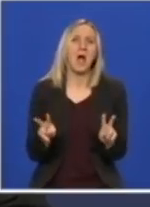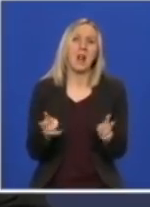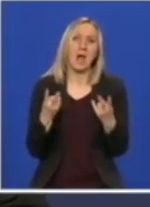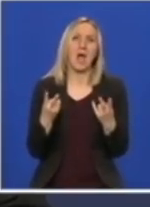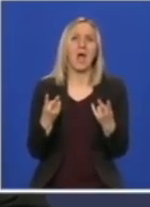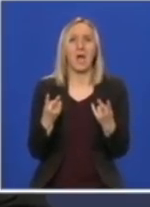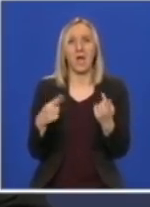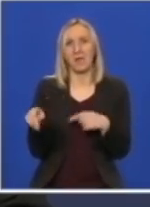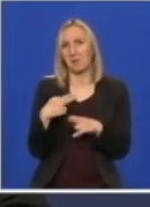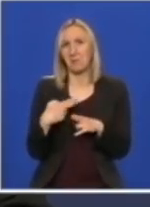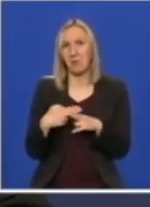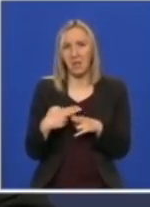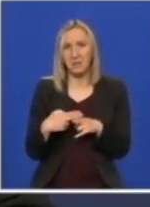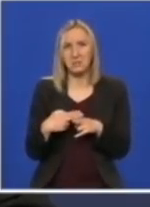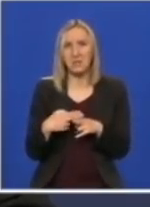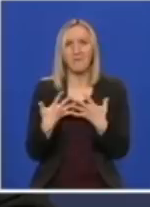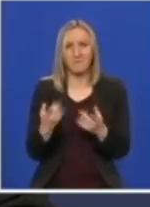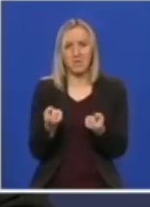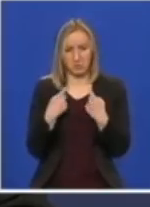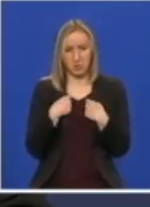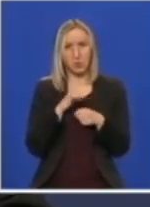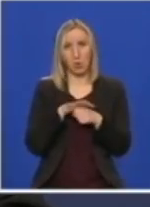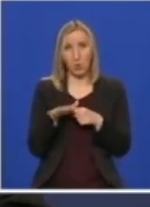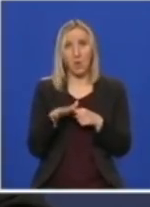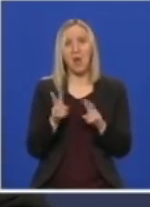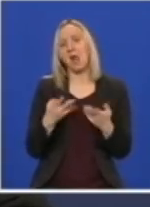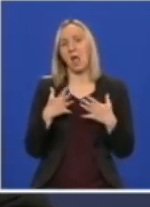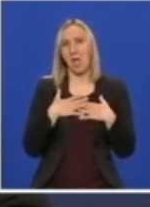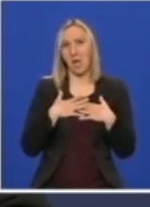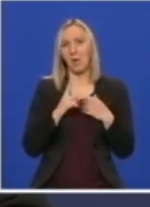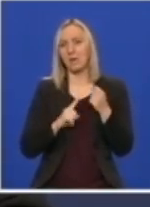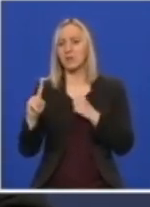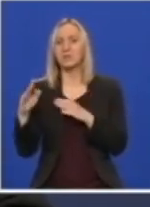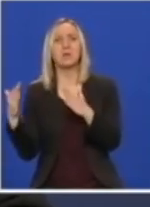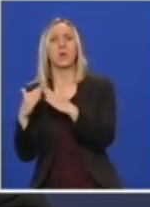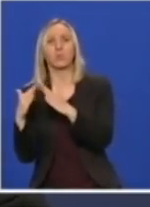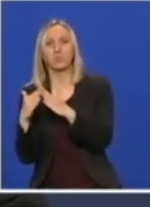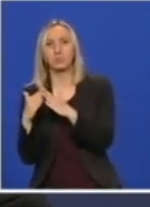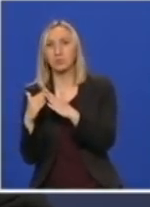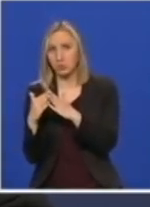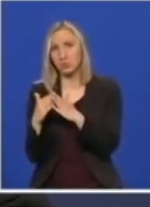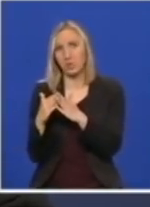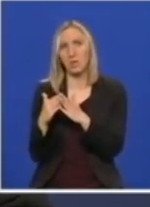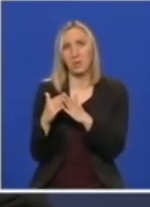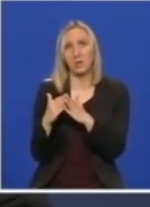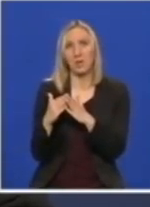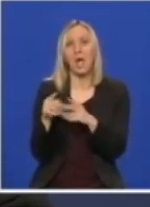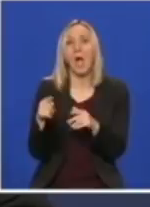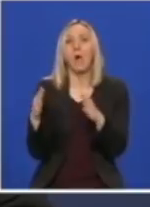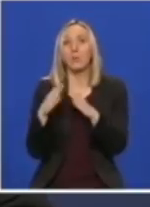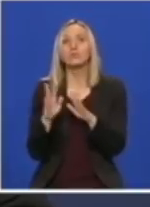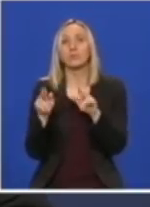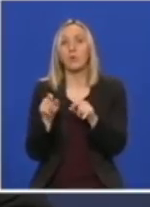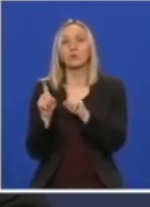slučajeva dovodi do prenošenja virusa i vrlo snažno preporučuju da se to